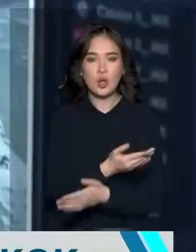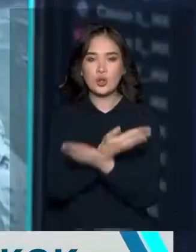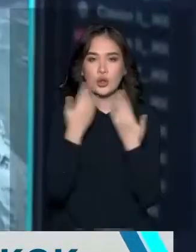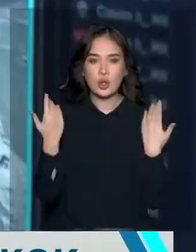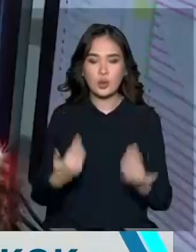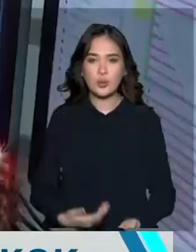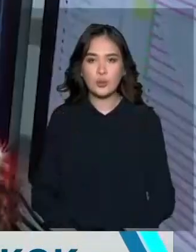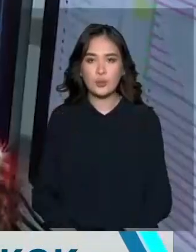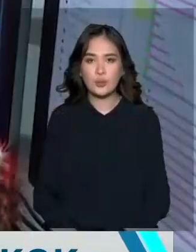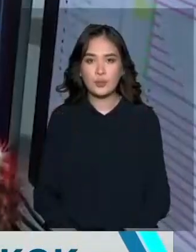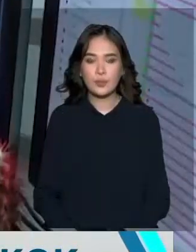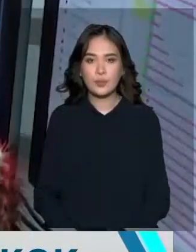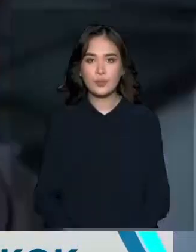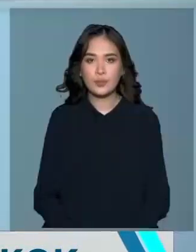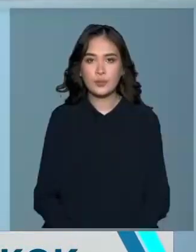жоқ.